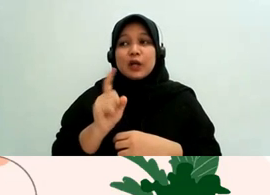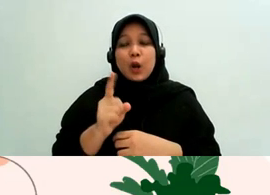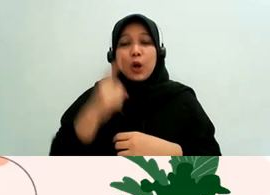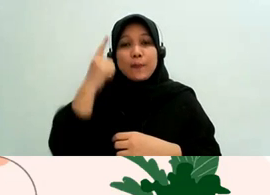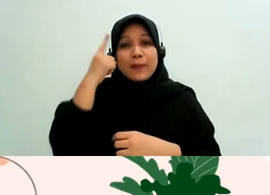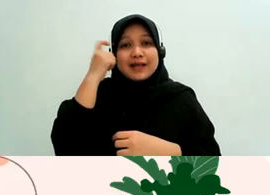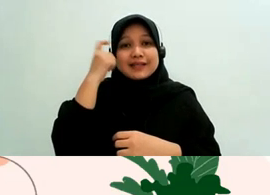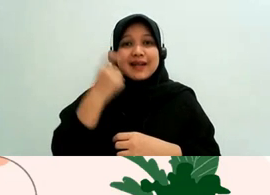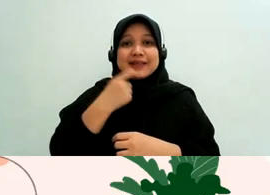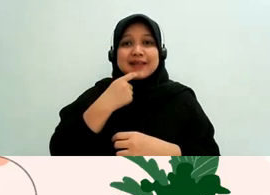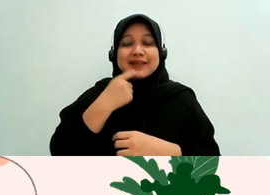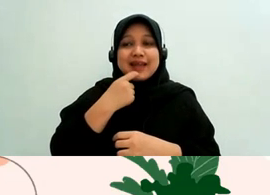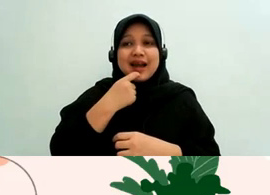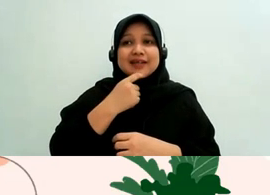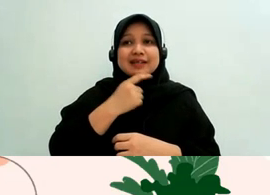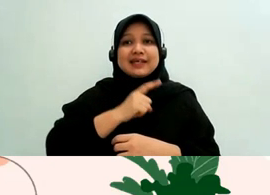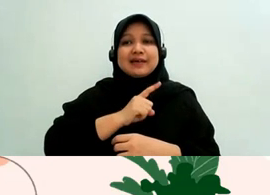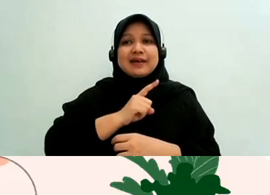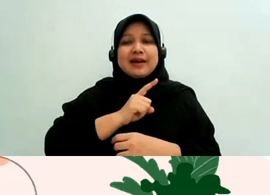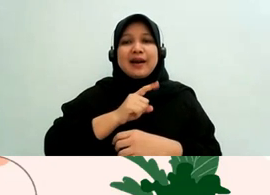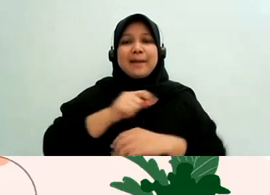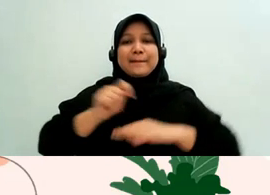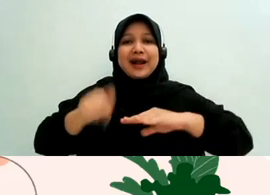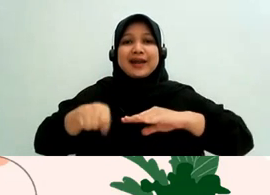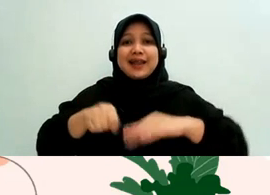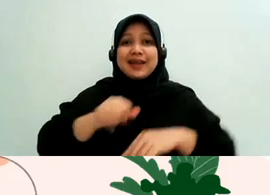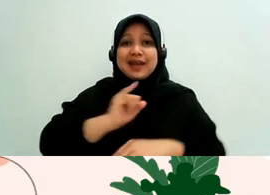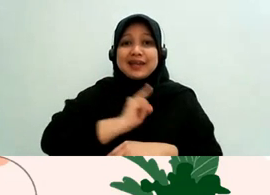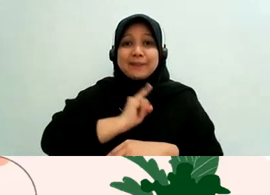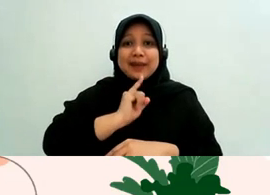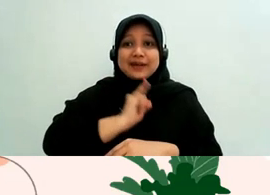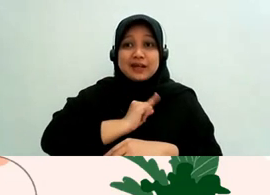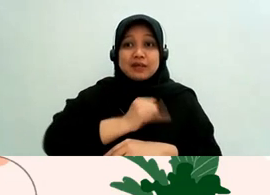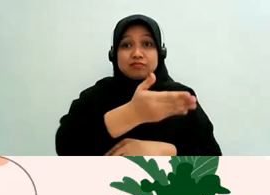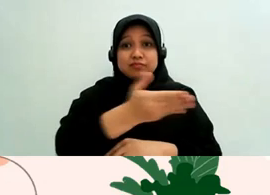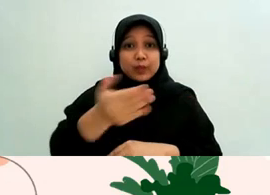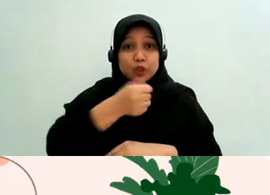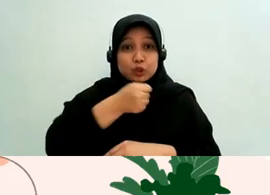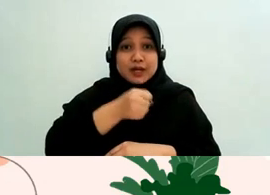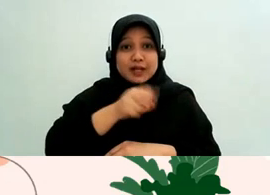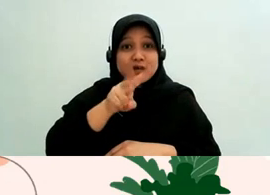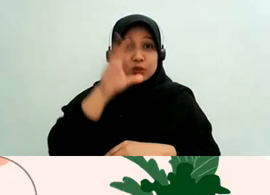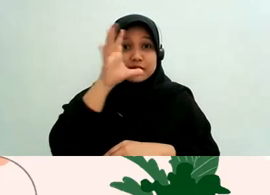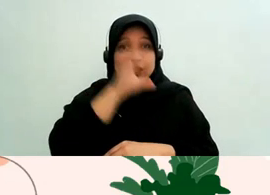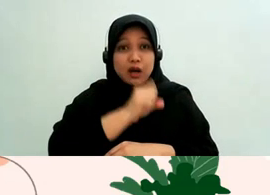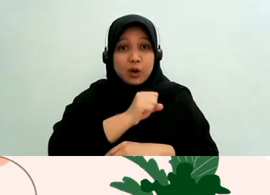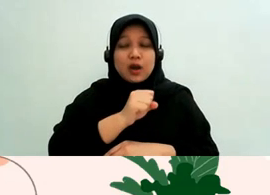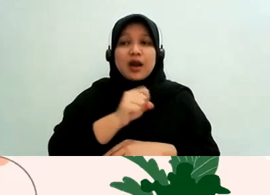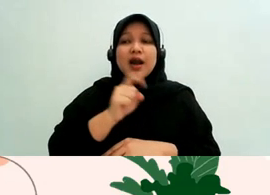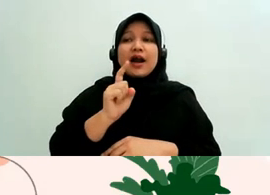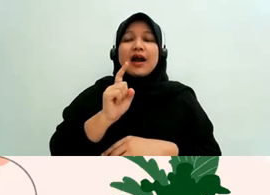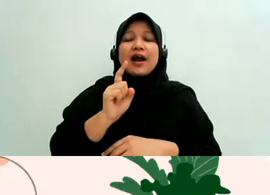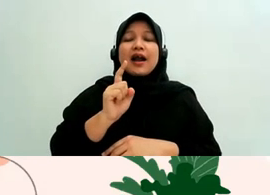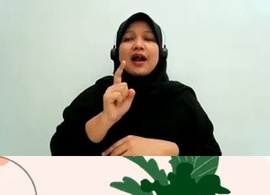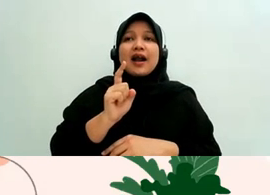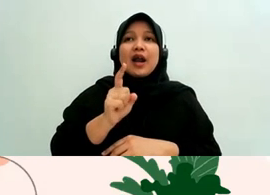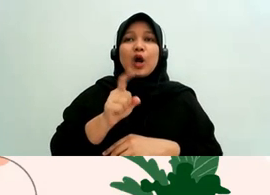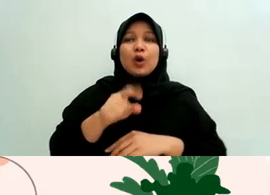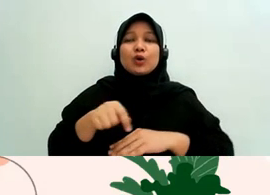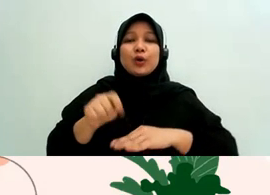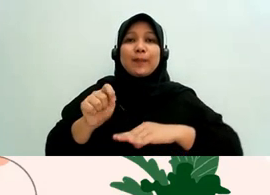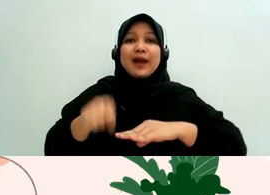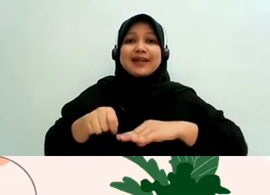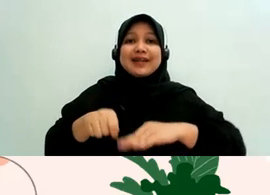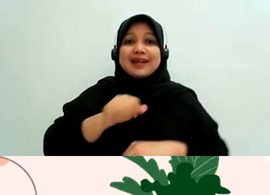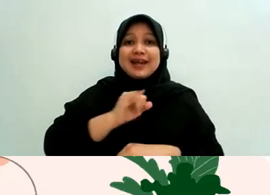ini teman-teman perlu tahu sebagai jurnalis salah satu serangan dari independensi peradilan bagi hakim